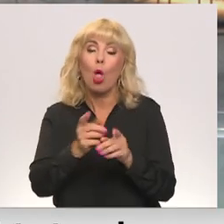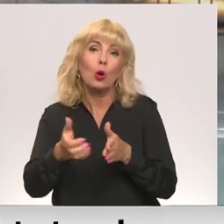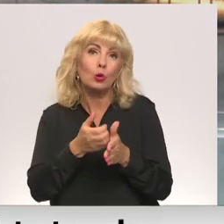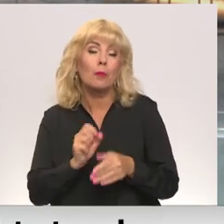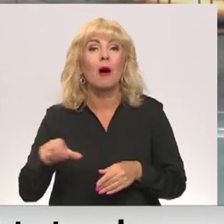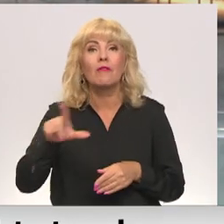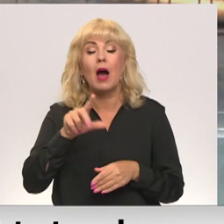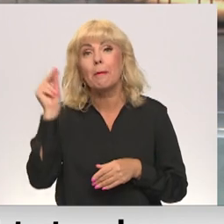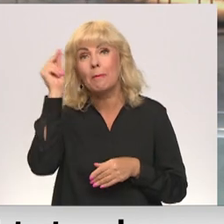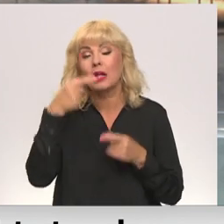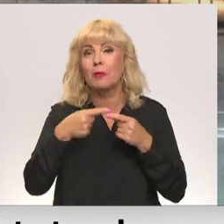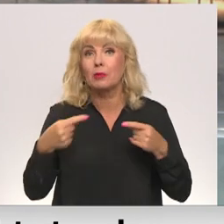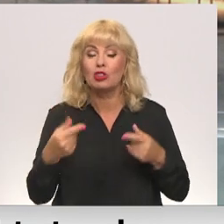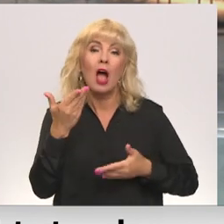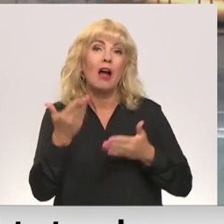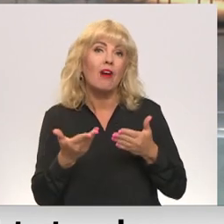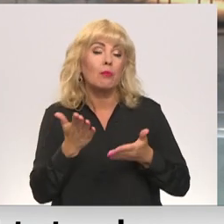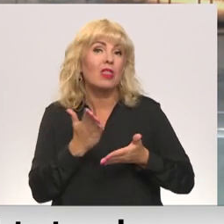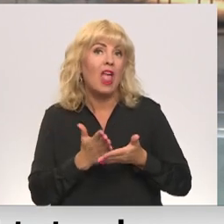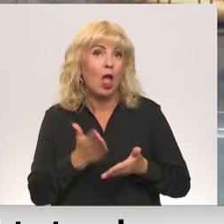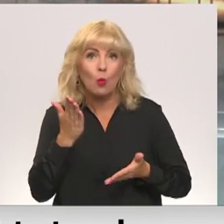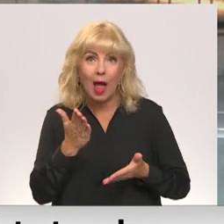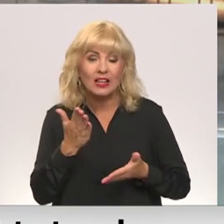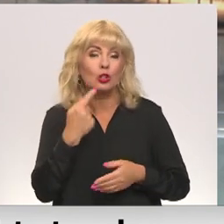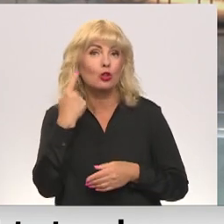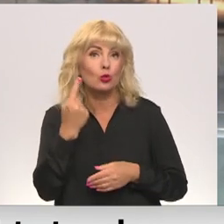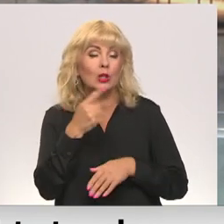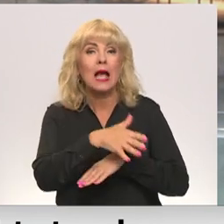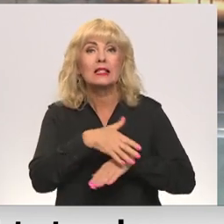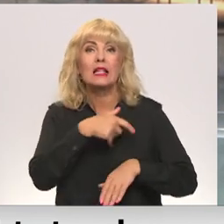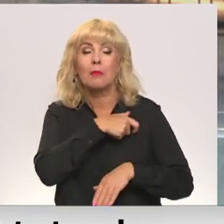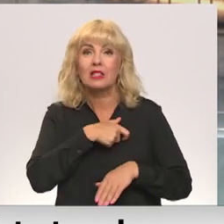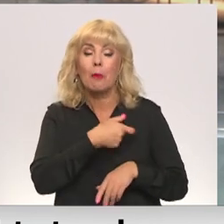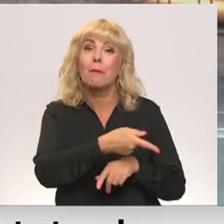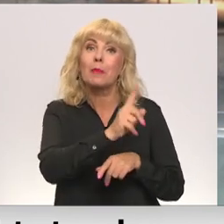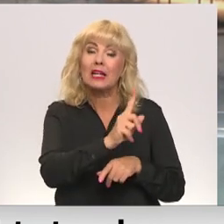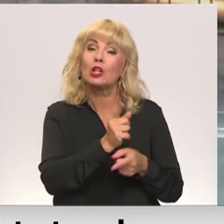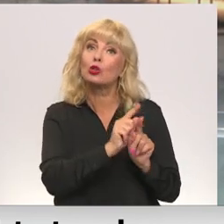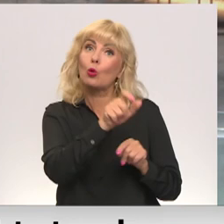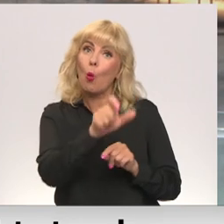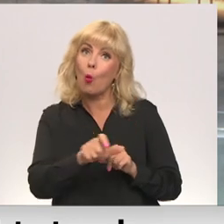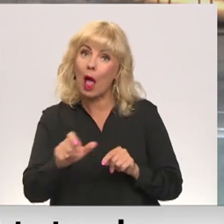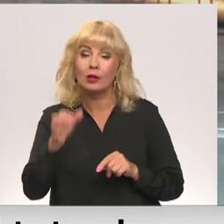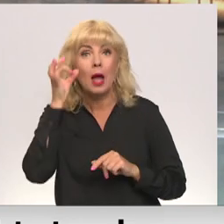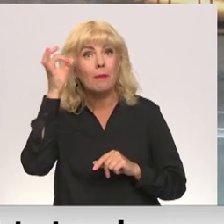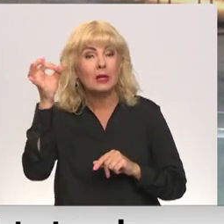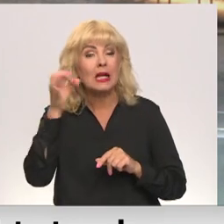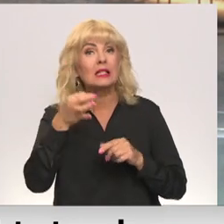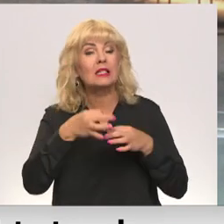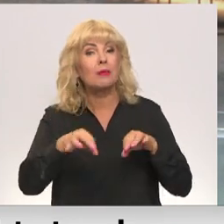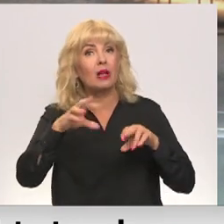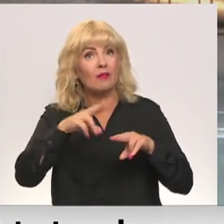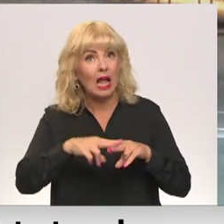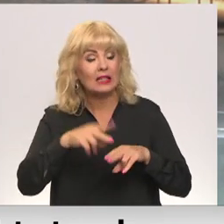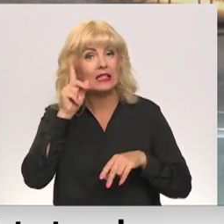vairākos mācību priekšmetos varētu pat nenotikt stundas. Par to sājums deputāts brīdina skolotāji. Precīzes vakāņša skaidrs būšot